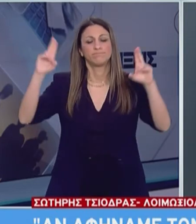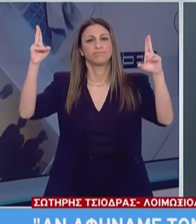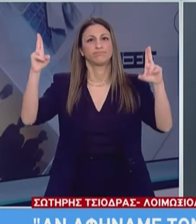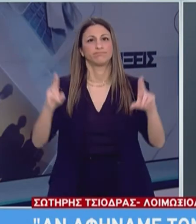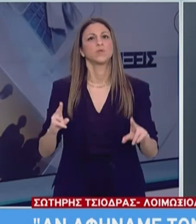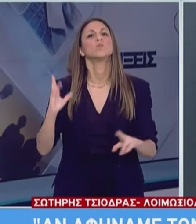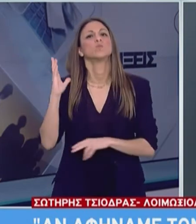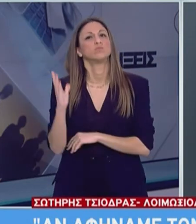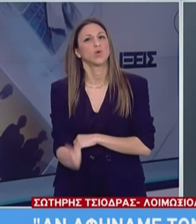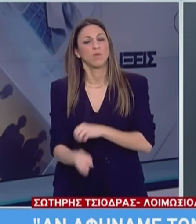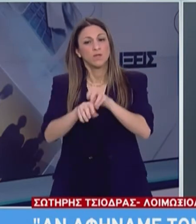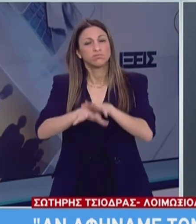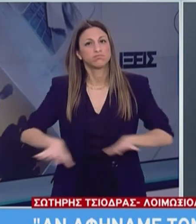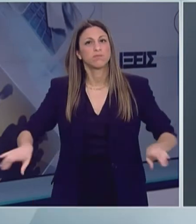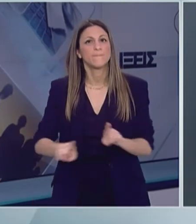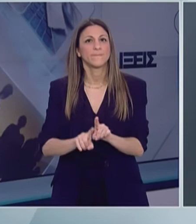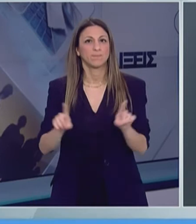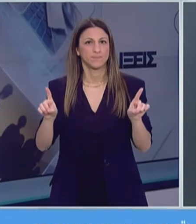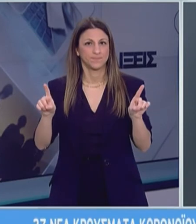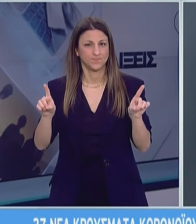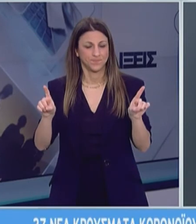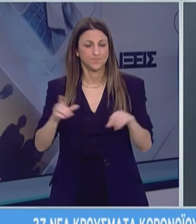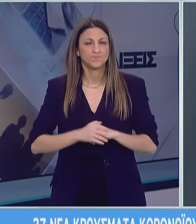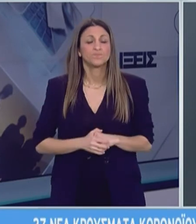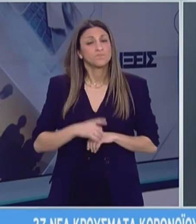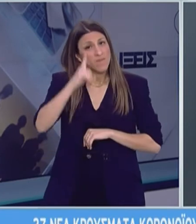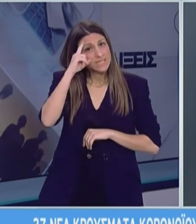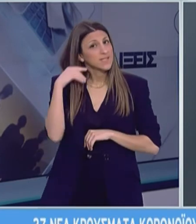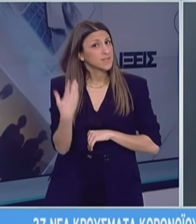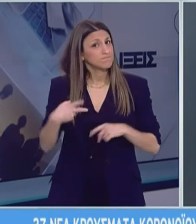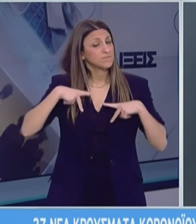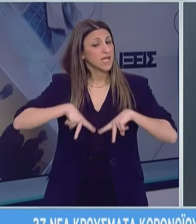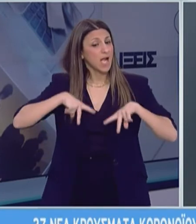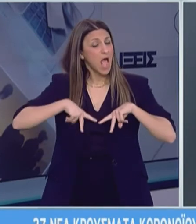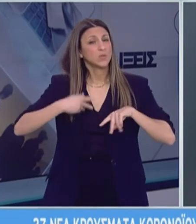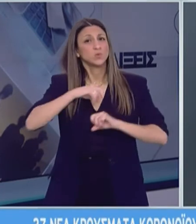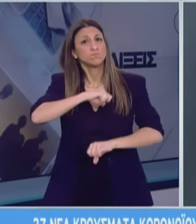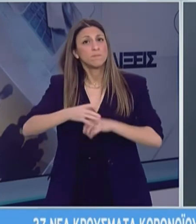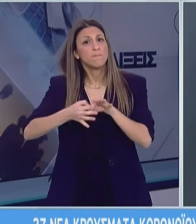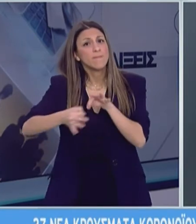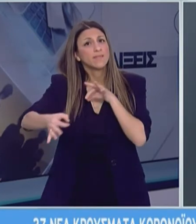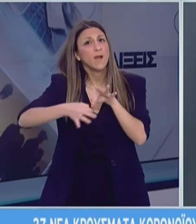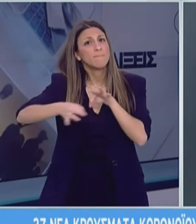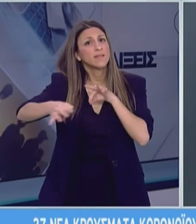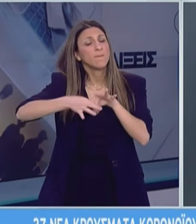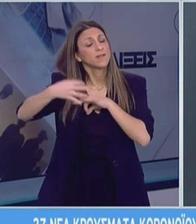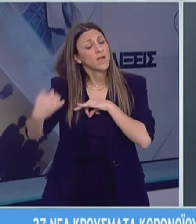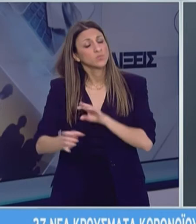να σταματήσουμε την εξάπλωση της νόσου. Ο κρατικός μηχανισμός αναλαμβάνει κάθε απαραίτητη πρωτοβουλία προς αυτή την κατεύθυνση.